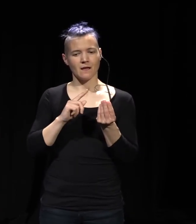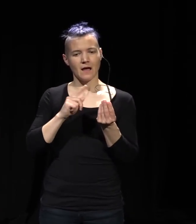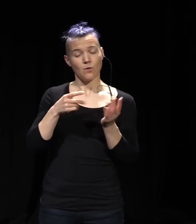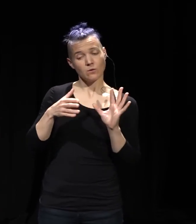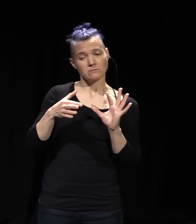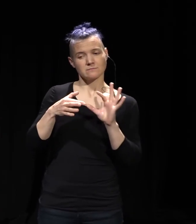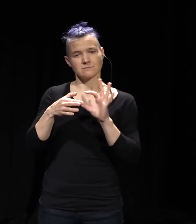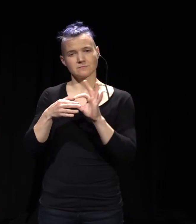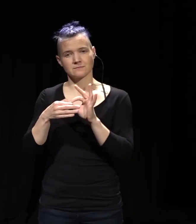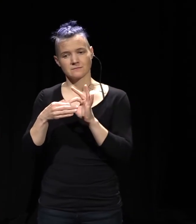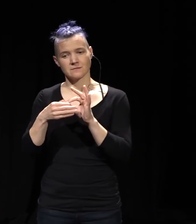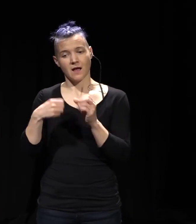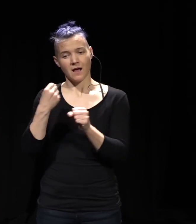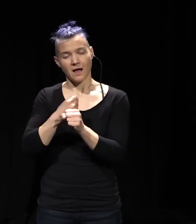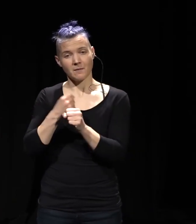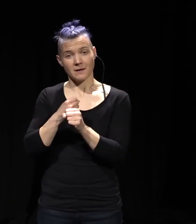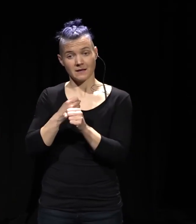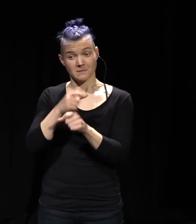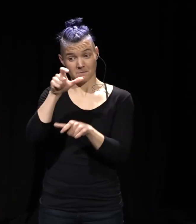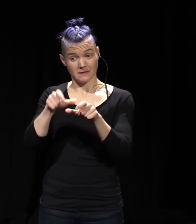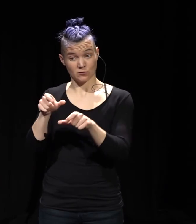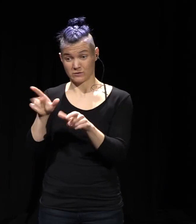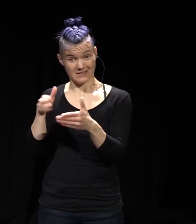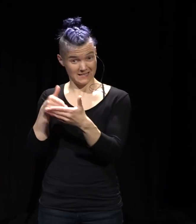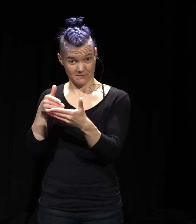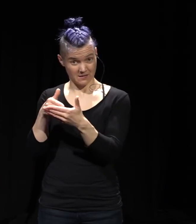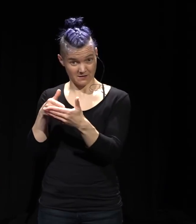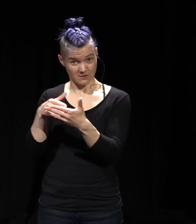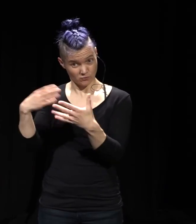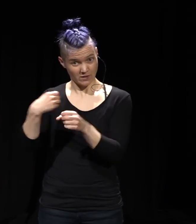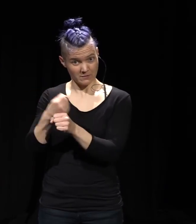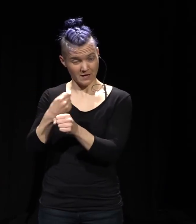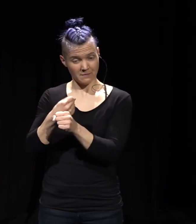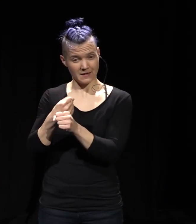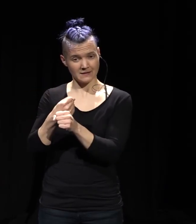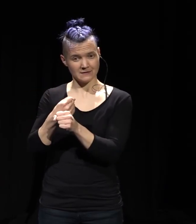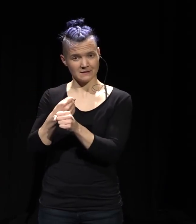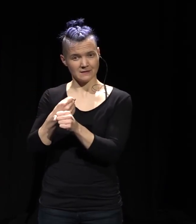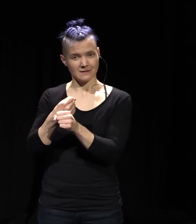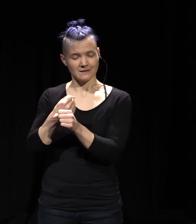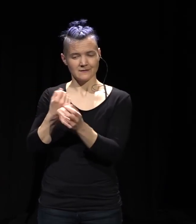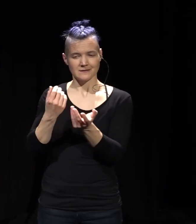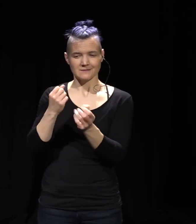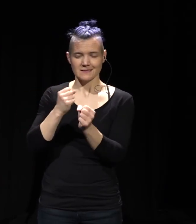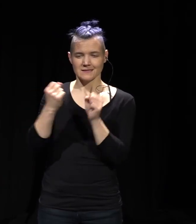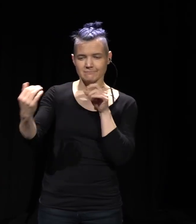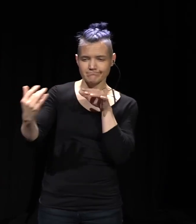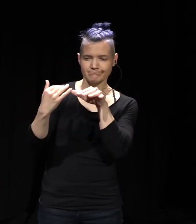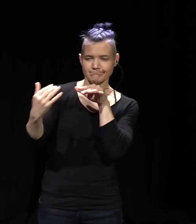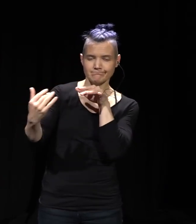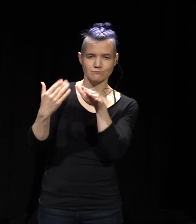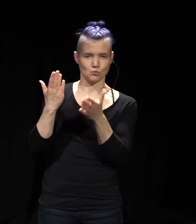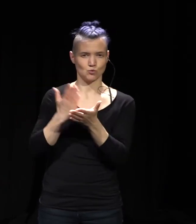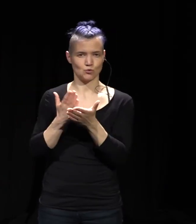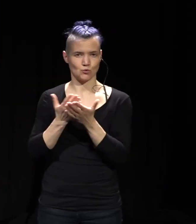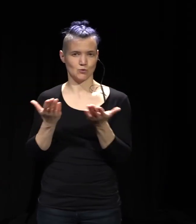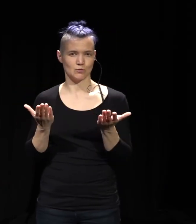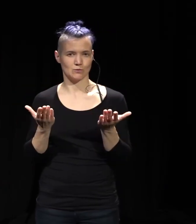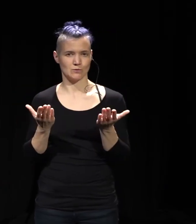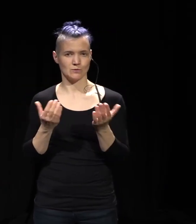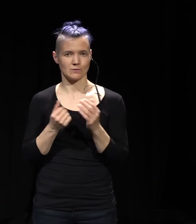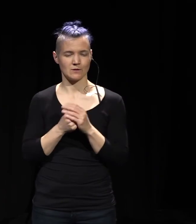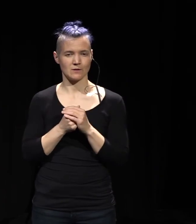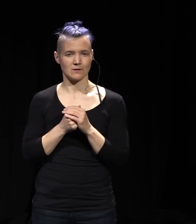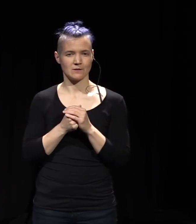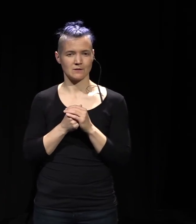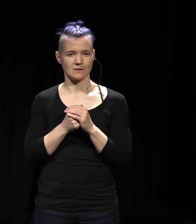mit Nichtbehinderten, bei PornarInnen fruchtbar zu machen. Inklusion als Mindset